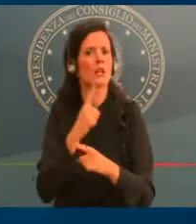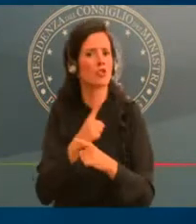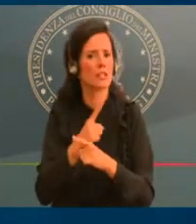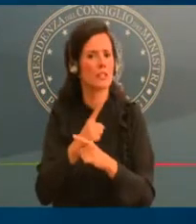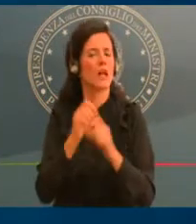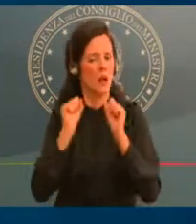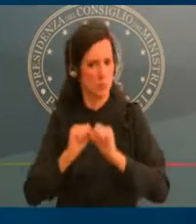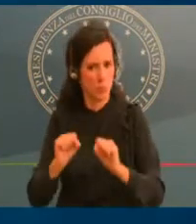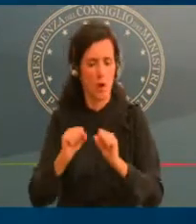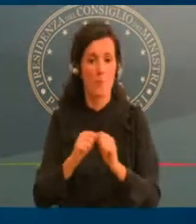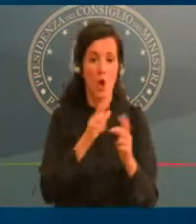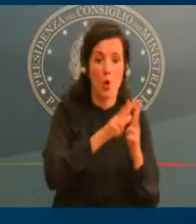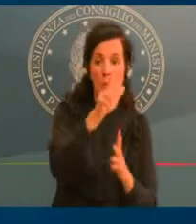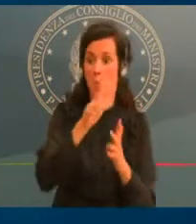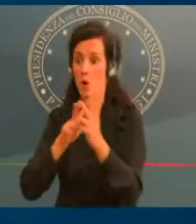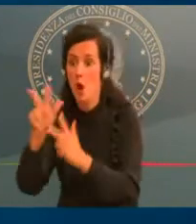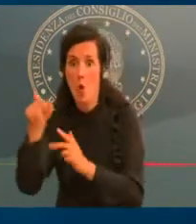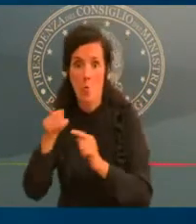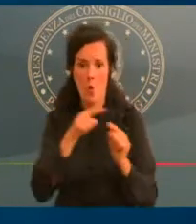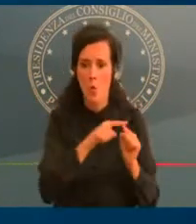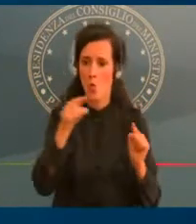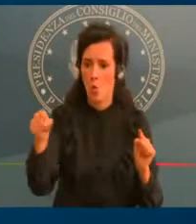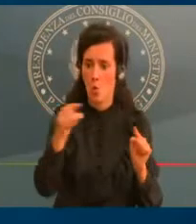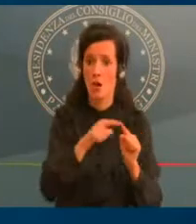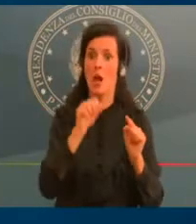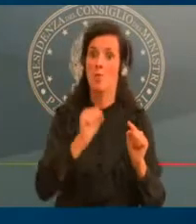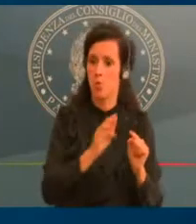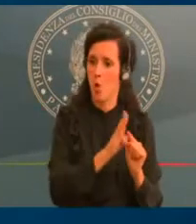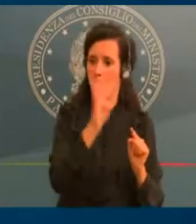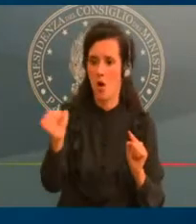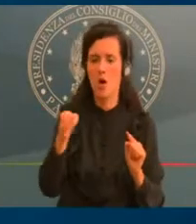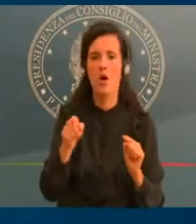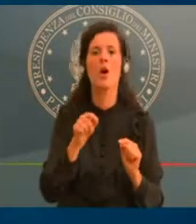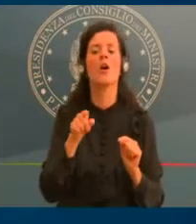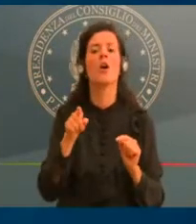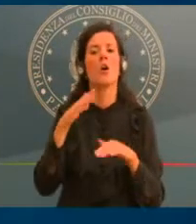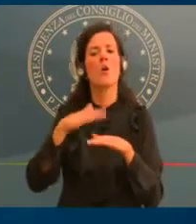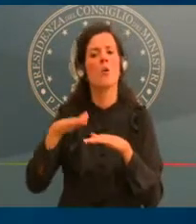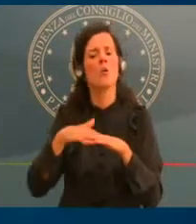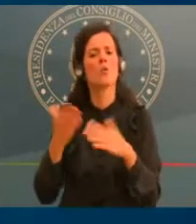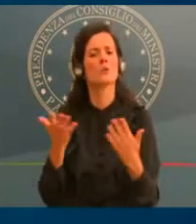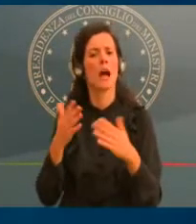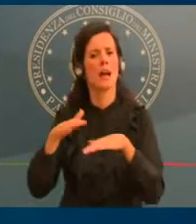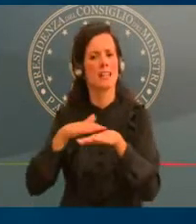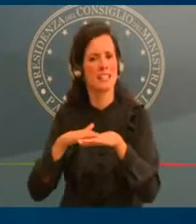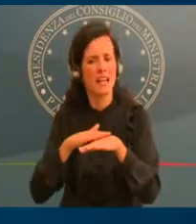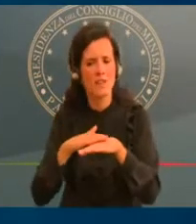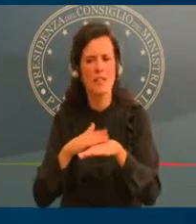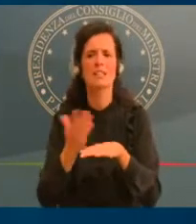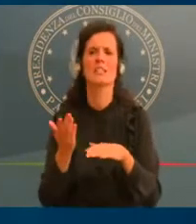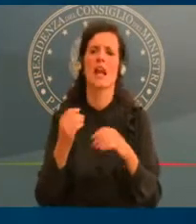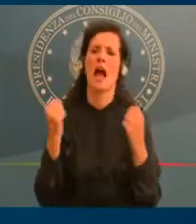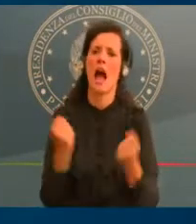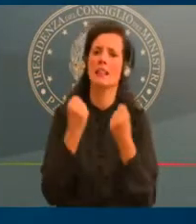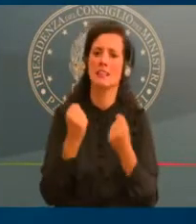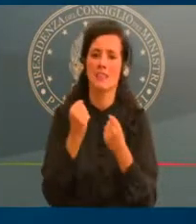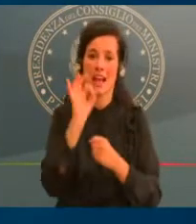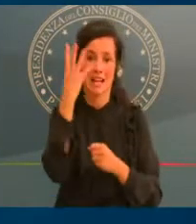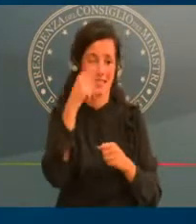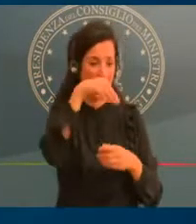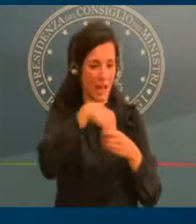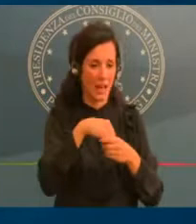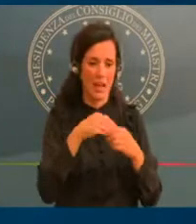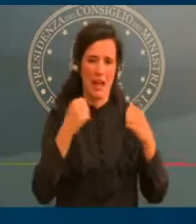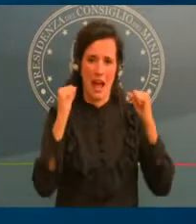di attività non disponibili nel comune di abitazione o di residenza. E anche in questo caso, raccomandiamo